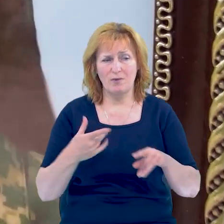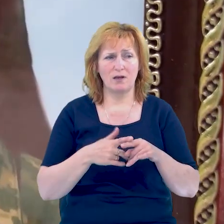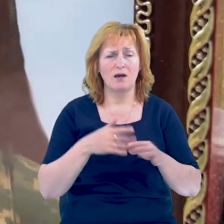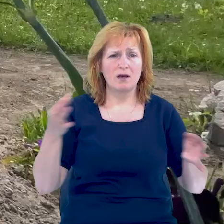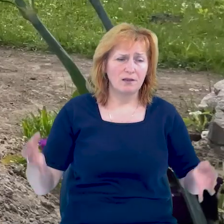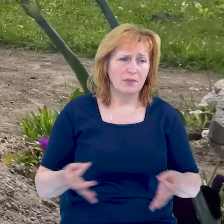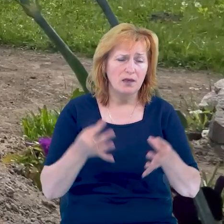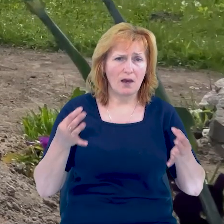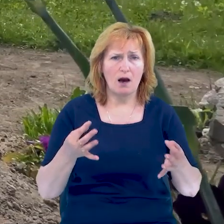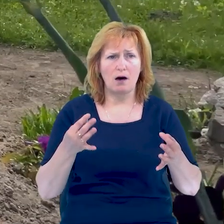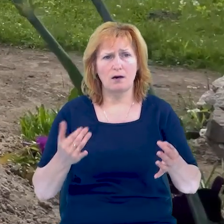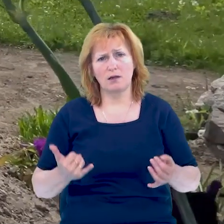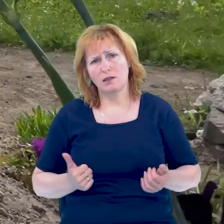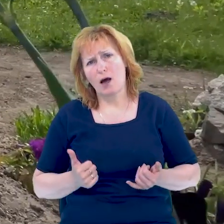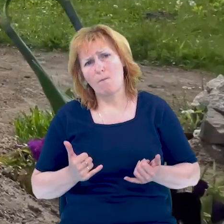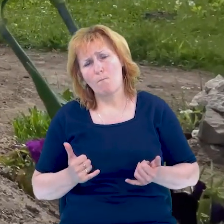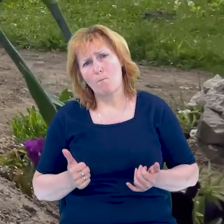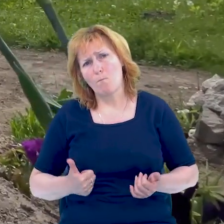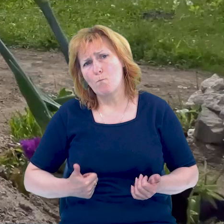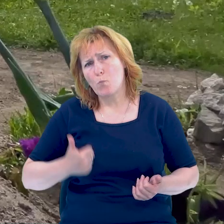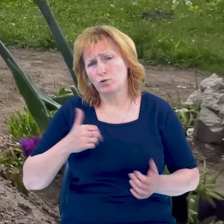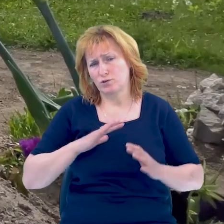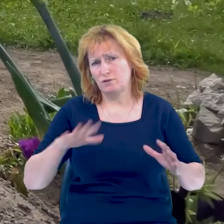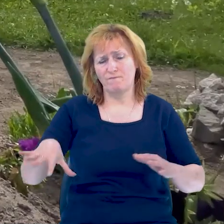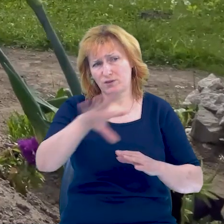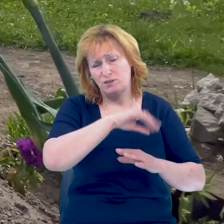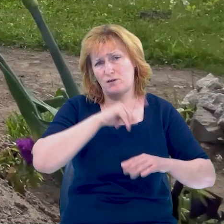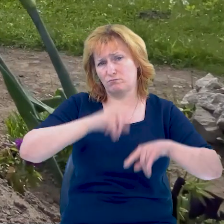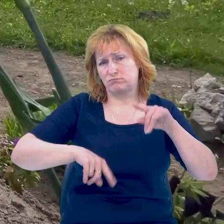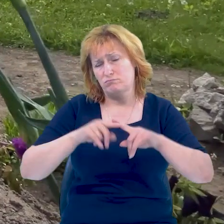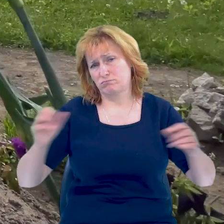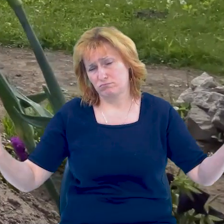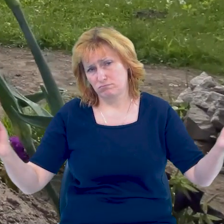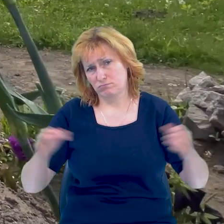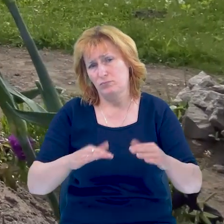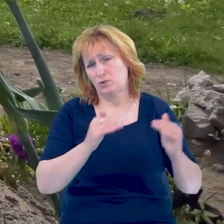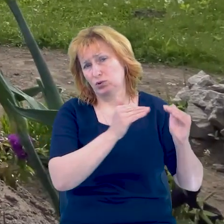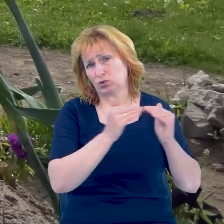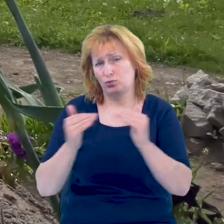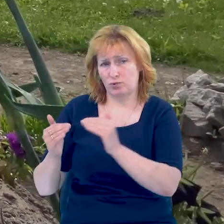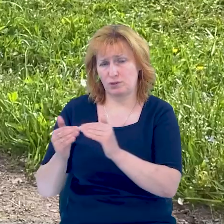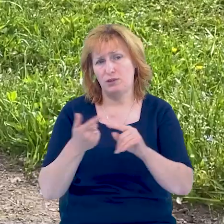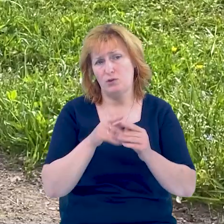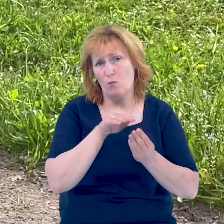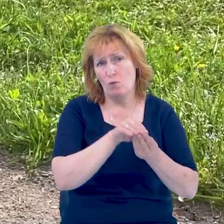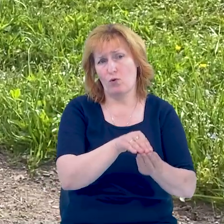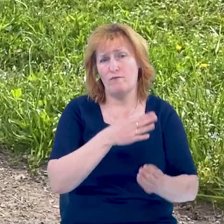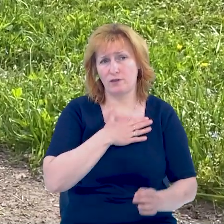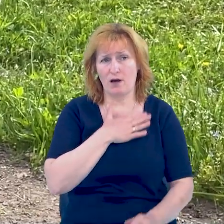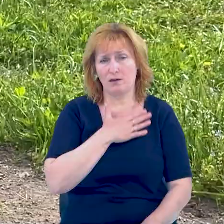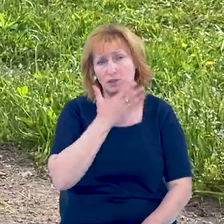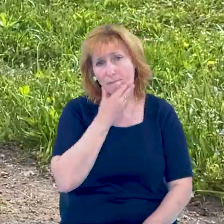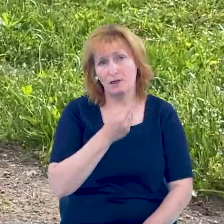почистів, без нічого. Були самі свої і ось сусіди. Це тут похована наша